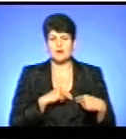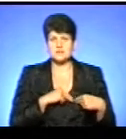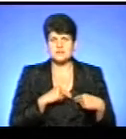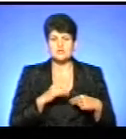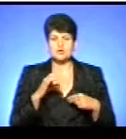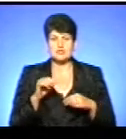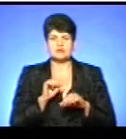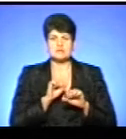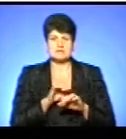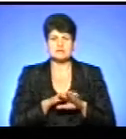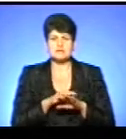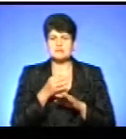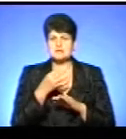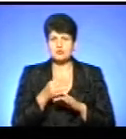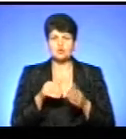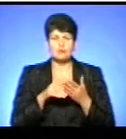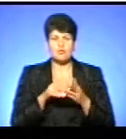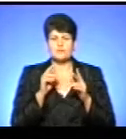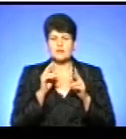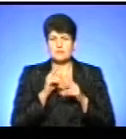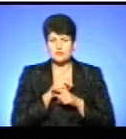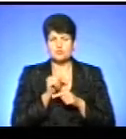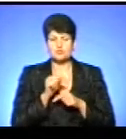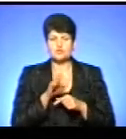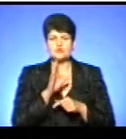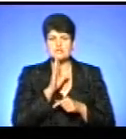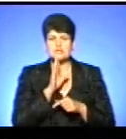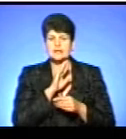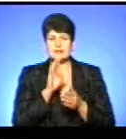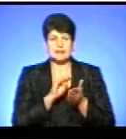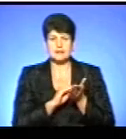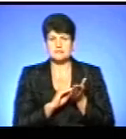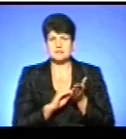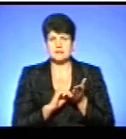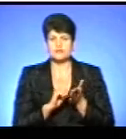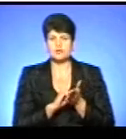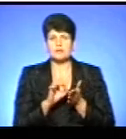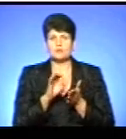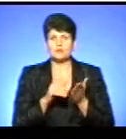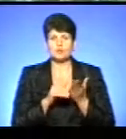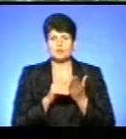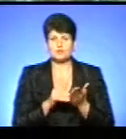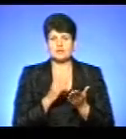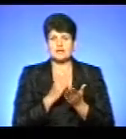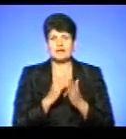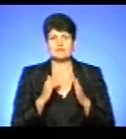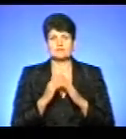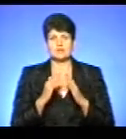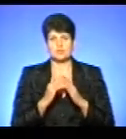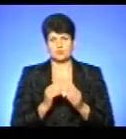Гавткович повідомила, що допомога неправомірна через те, що жінка не вказала у документах про допомогу наявність будинку.